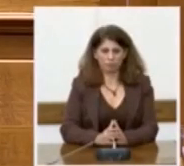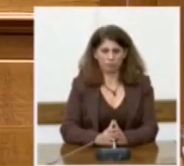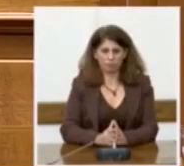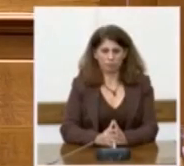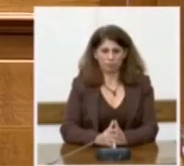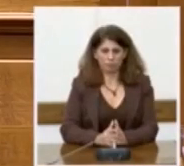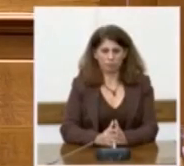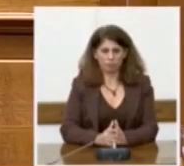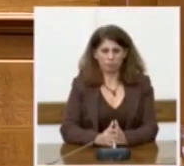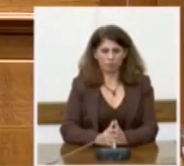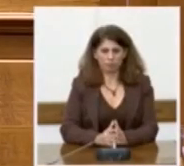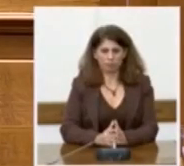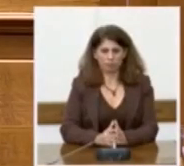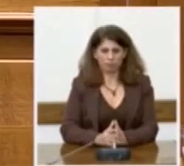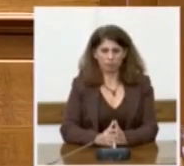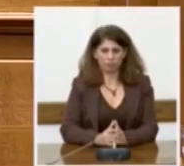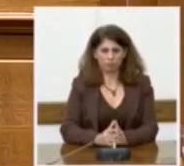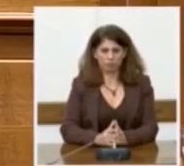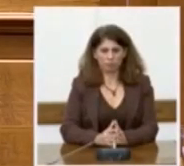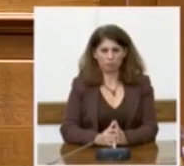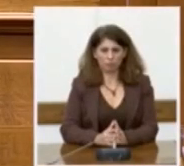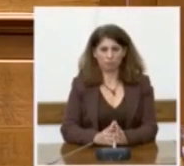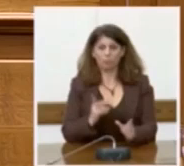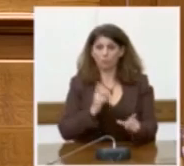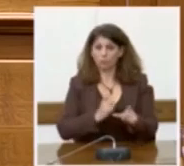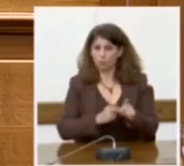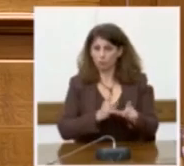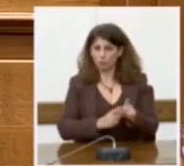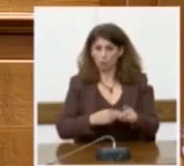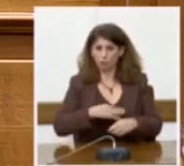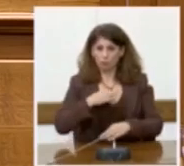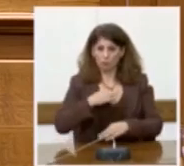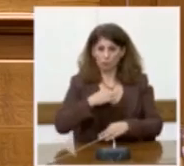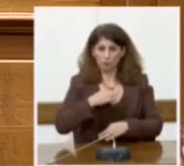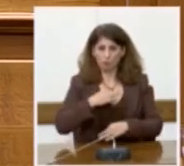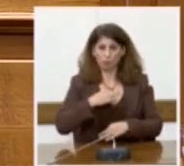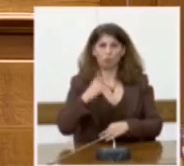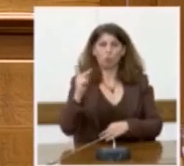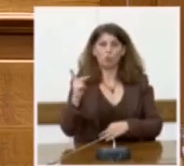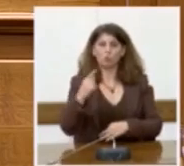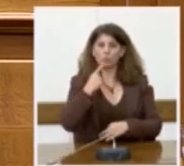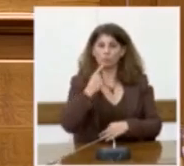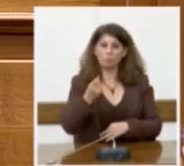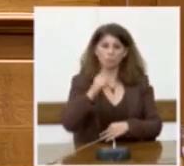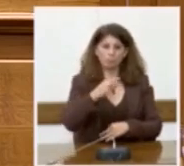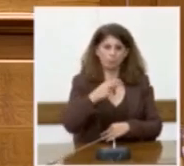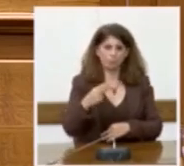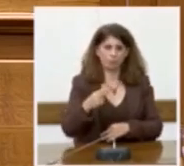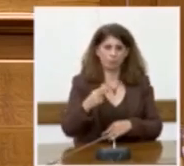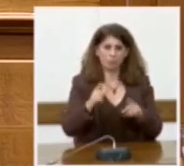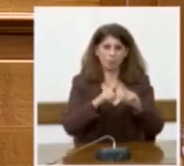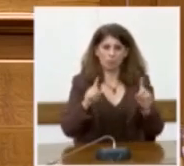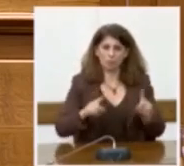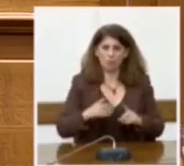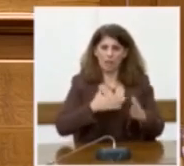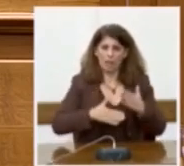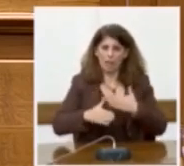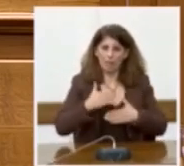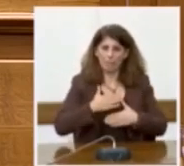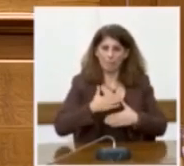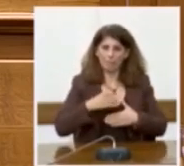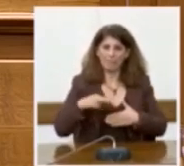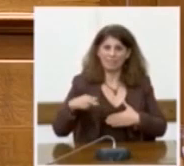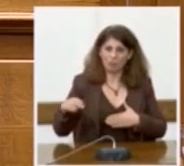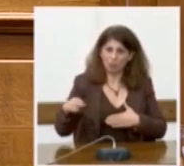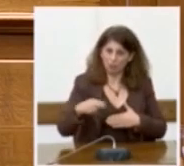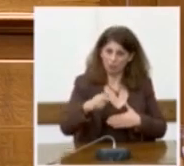ΚΚΠ, ο κύριος Κουτσούμπας έκανε μια αναφορά Στο πλαίσιο της αγάπης και της συντροφικότητας απέναντί σας